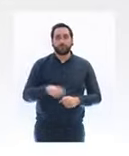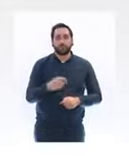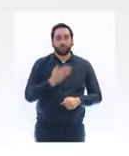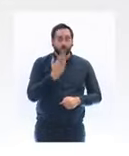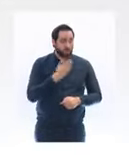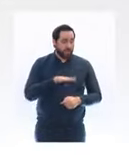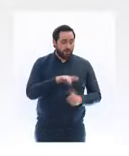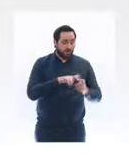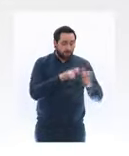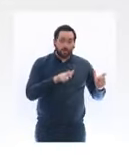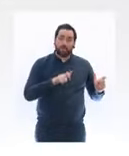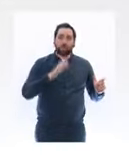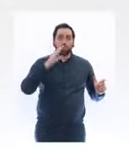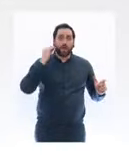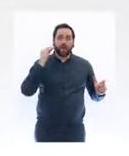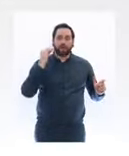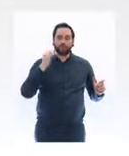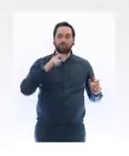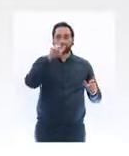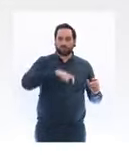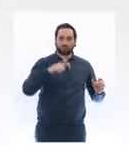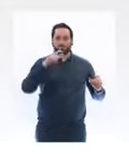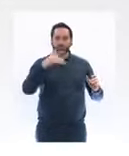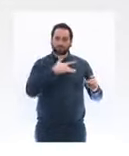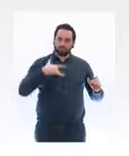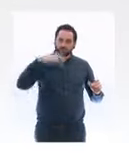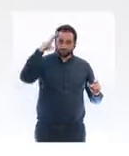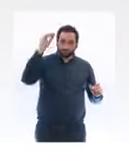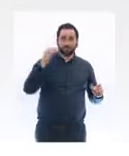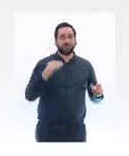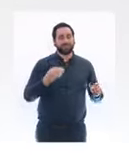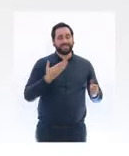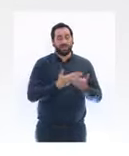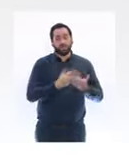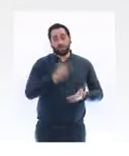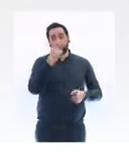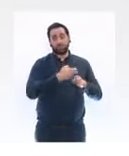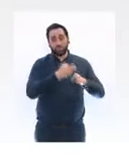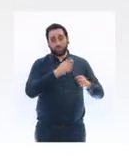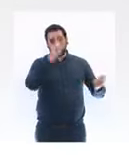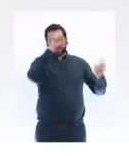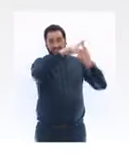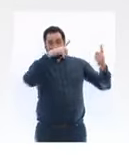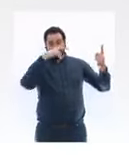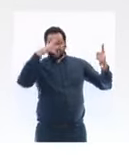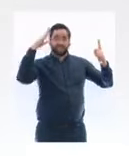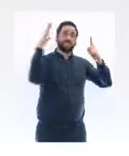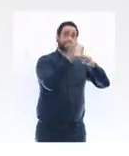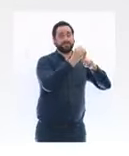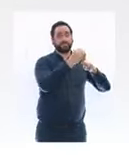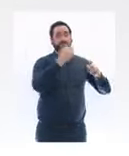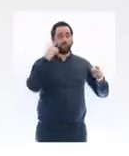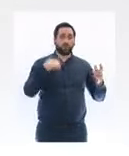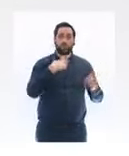supplémentaires.'est le plus grand défi quand on veut augmenter les capacités d'accueil à l'hôpital et en réanimation. Pour cela, au cours de l'été,